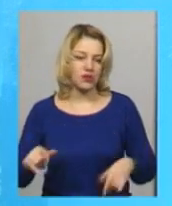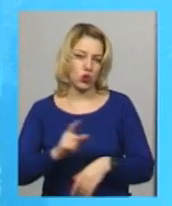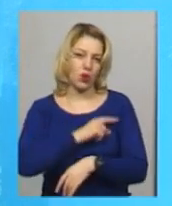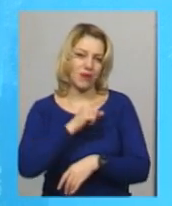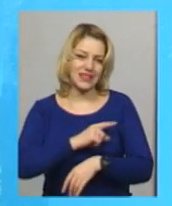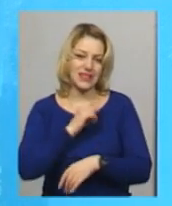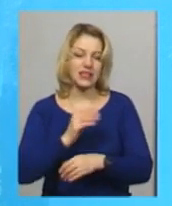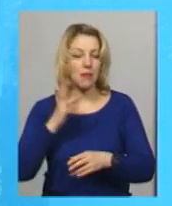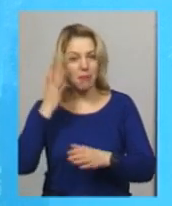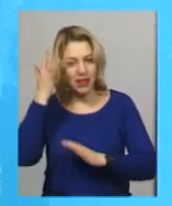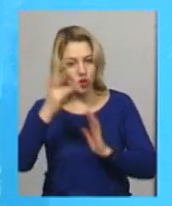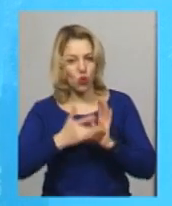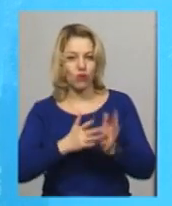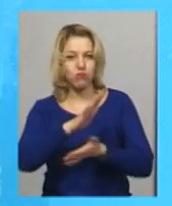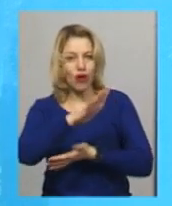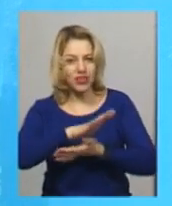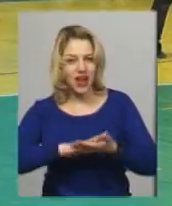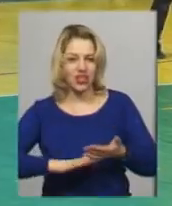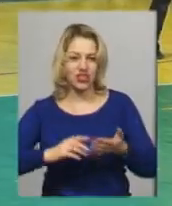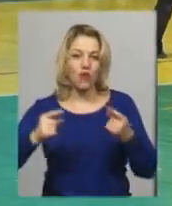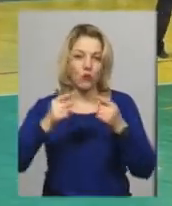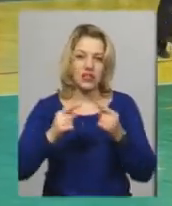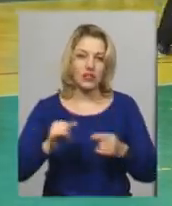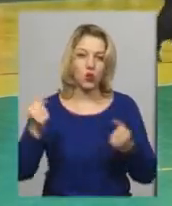з метою передачі їх більш серйознішого спорту.